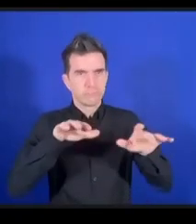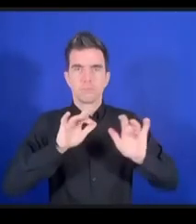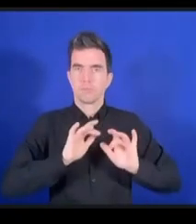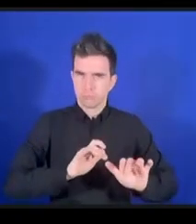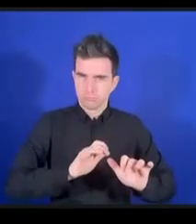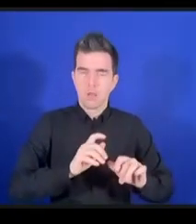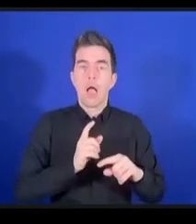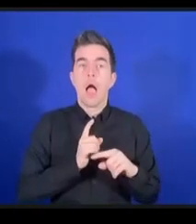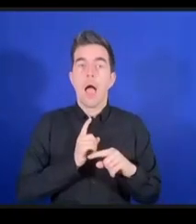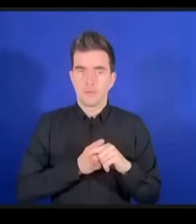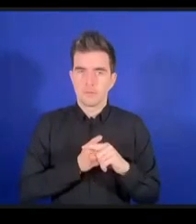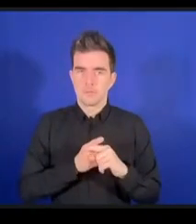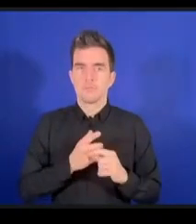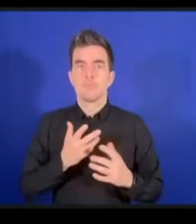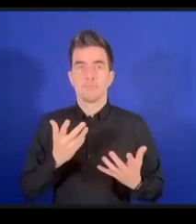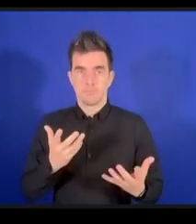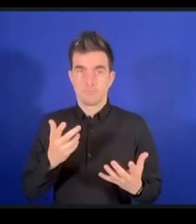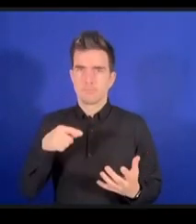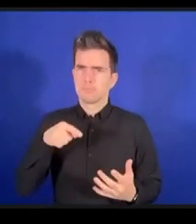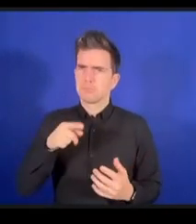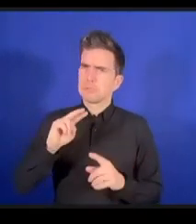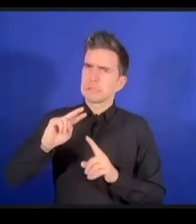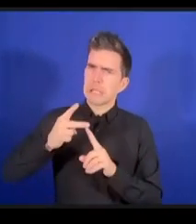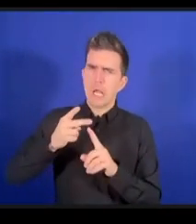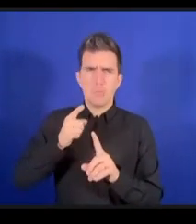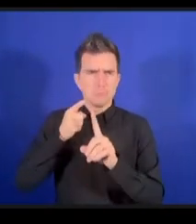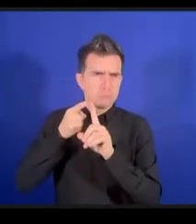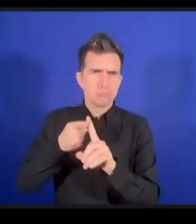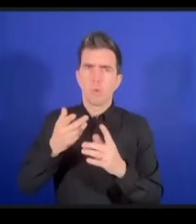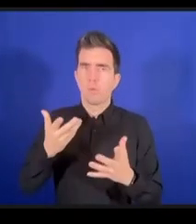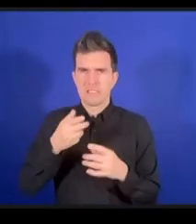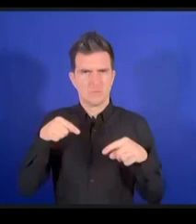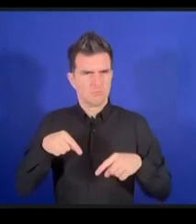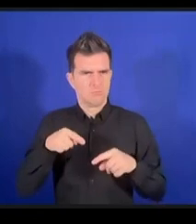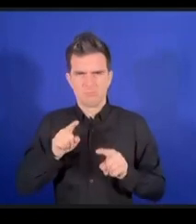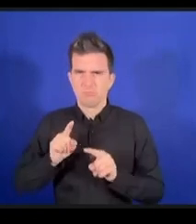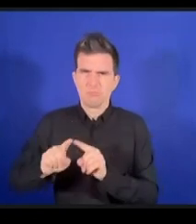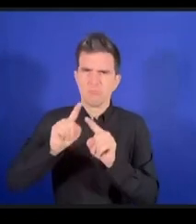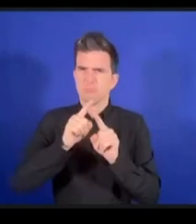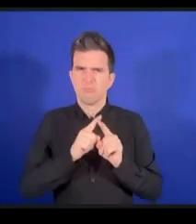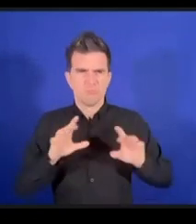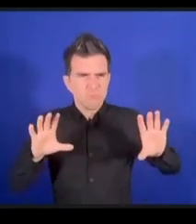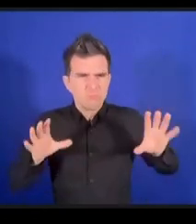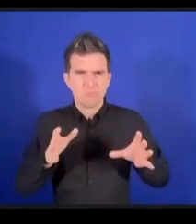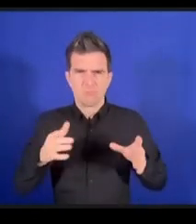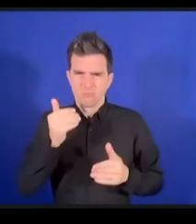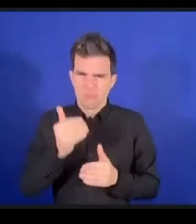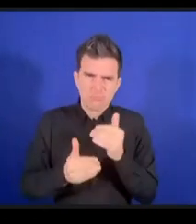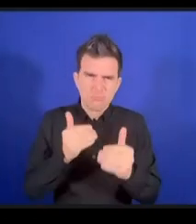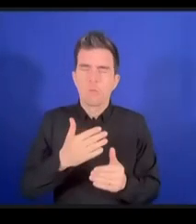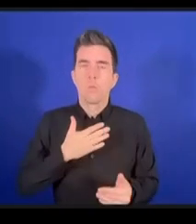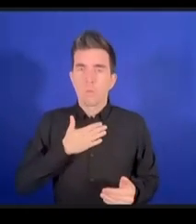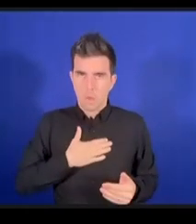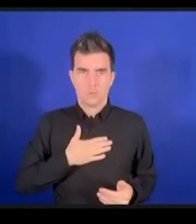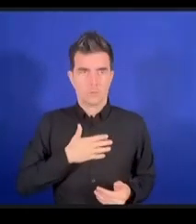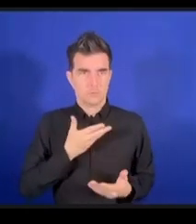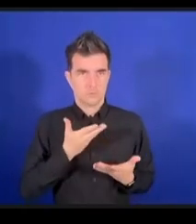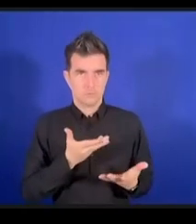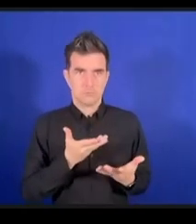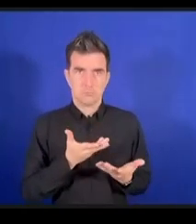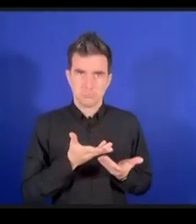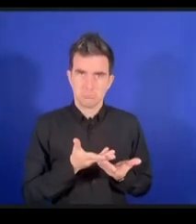accessible, plutôt l'espace numérique accessible aux personnes en situation de handicap. Cette coalition dynamique sur l